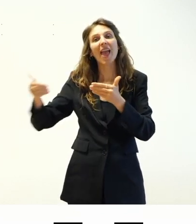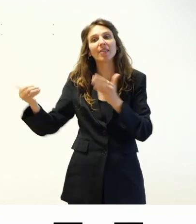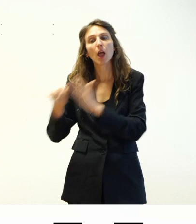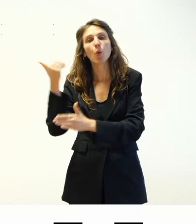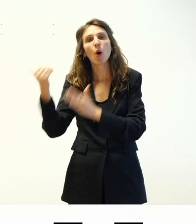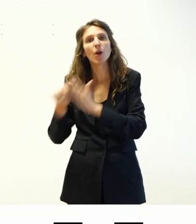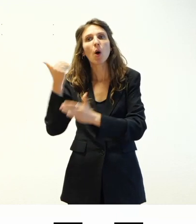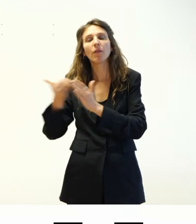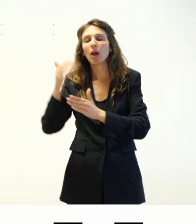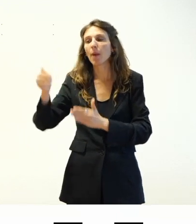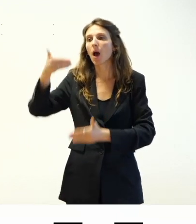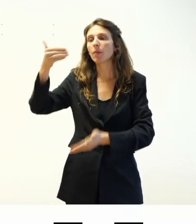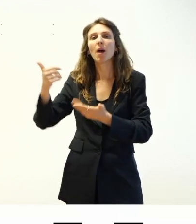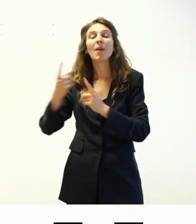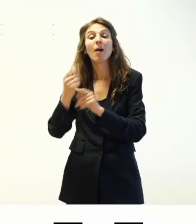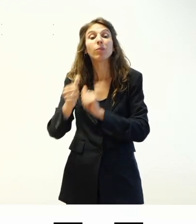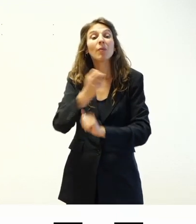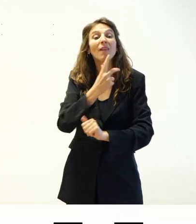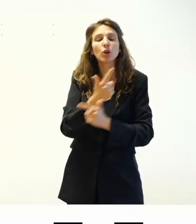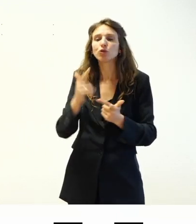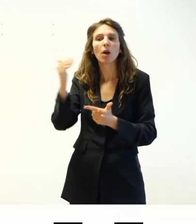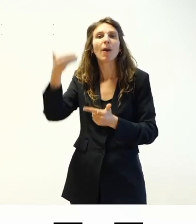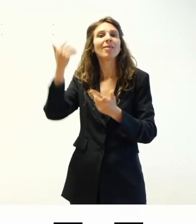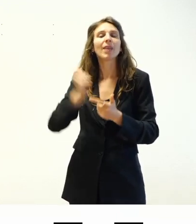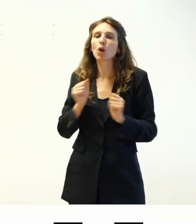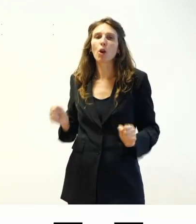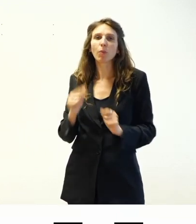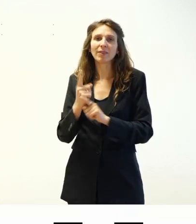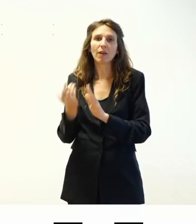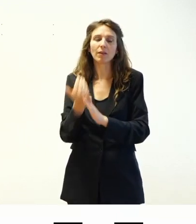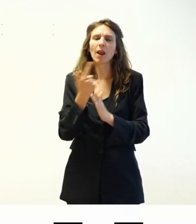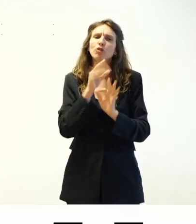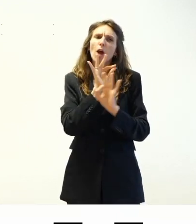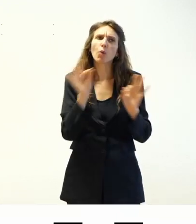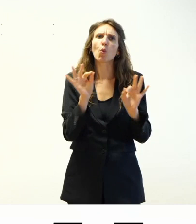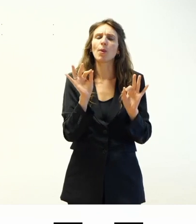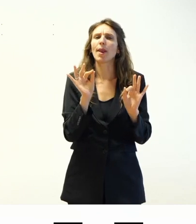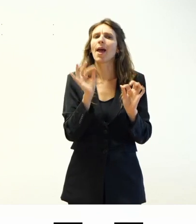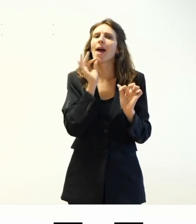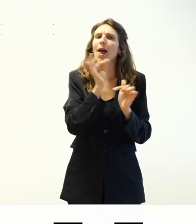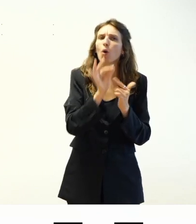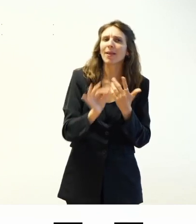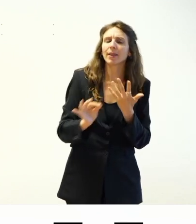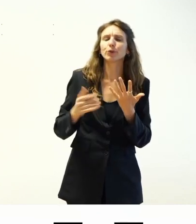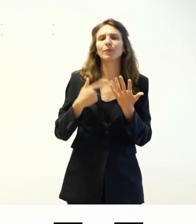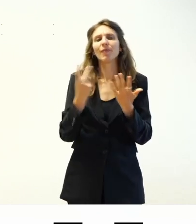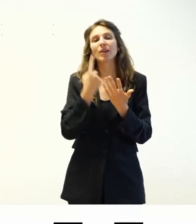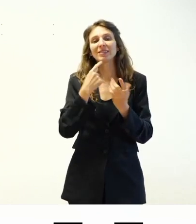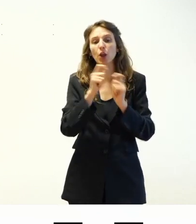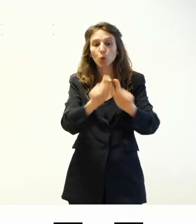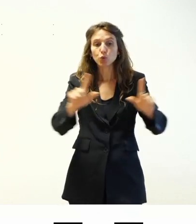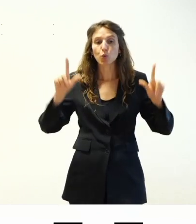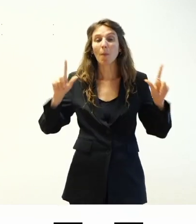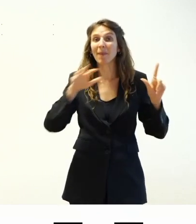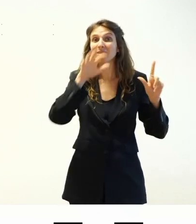l'utente sia avvertito e poi ci sono un paio di raccomandazioni fare in modo che se faccio lo zoom solo del